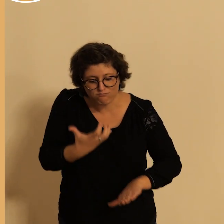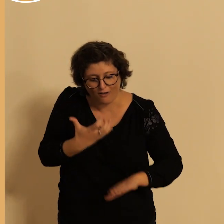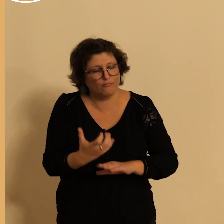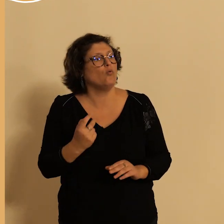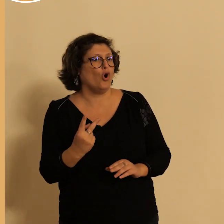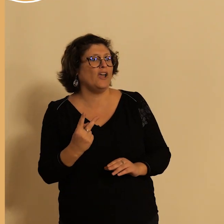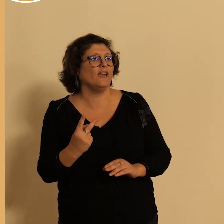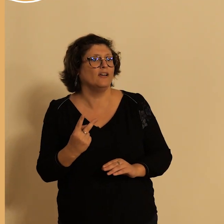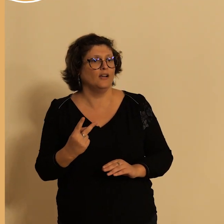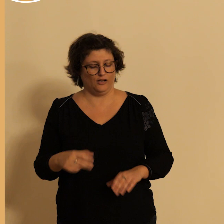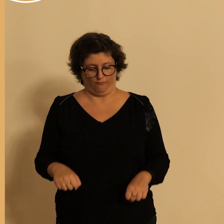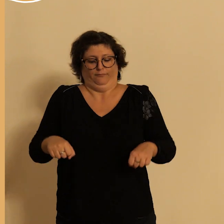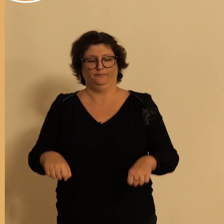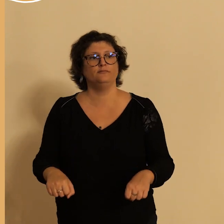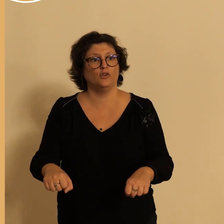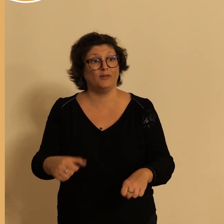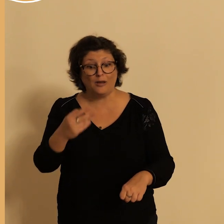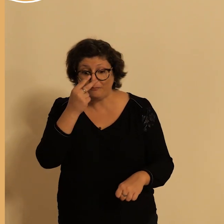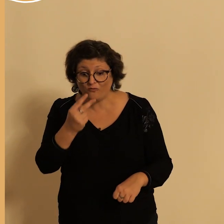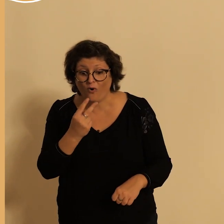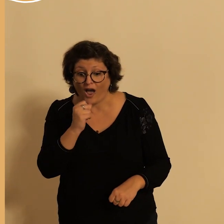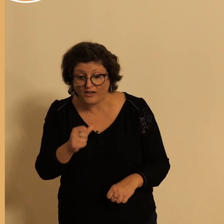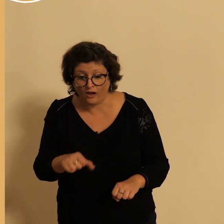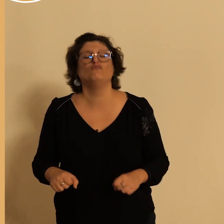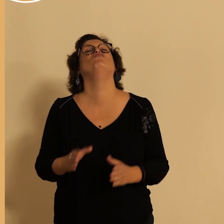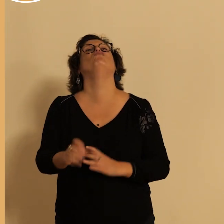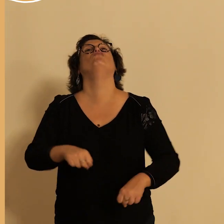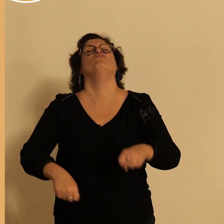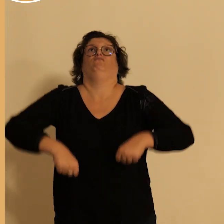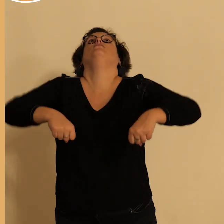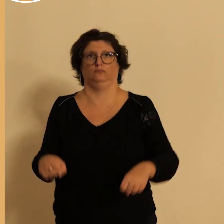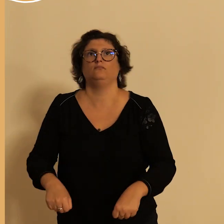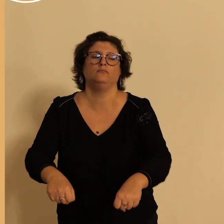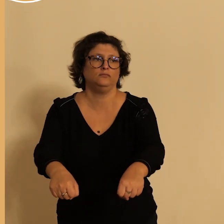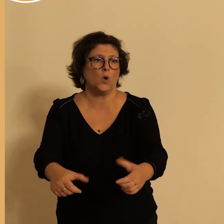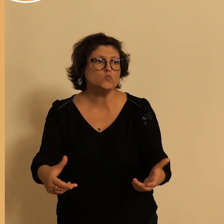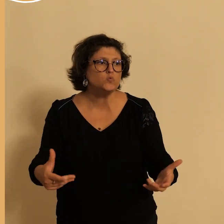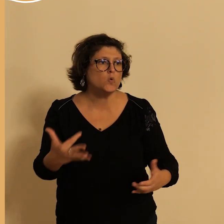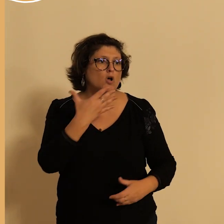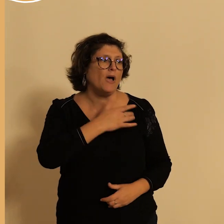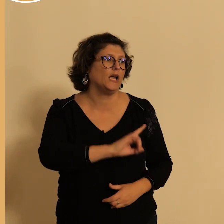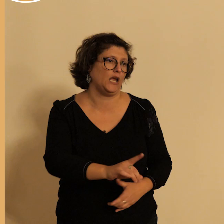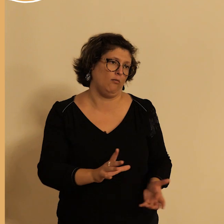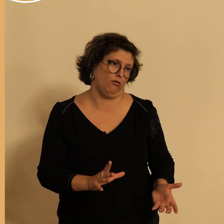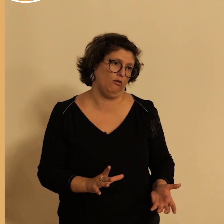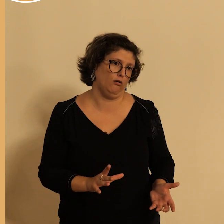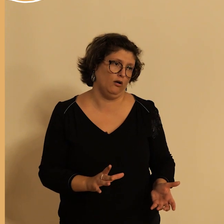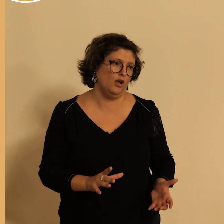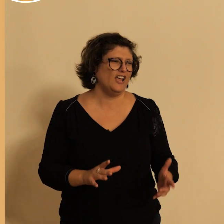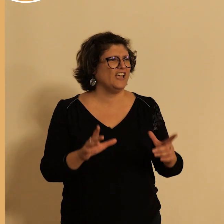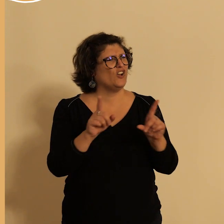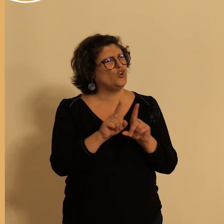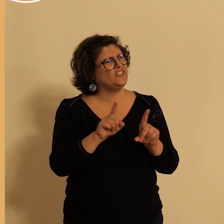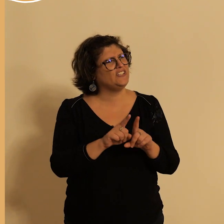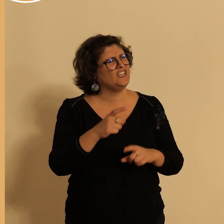temps à sauter sur les bosses bon c'est pas tellement agréable et puis le manque peut-être aussi de bornes